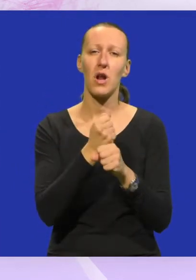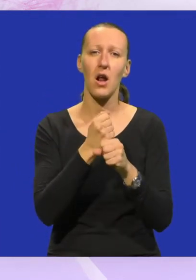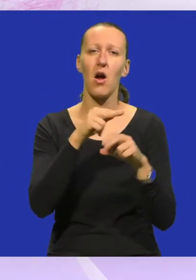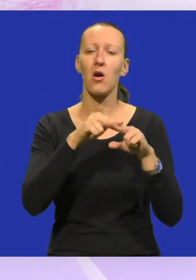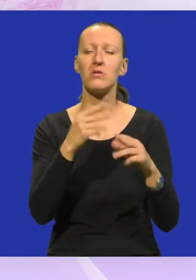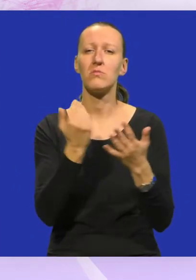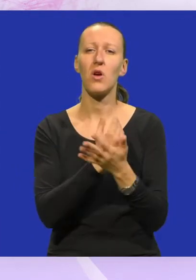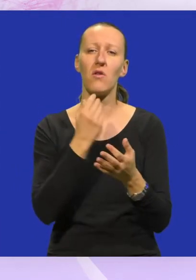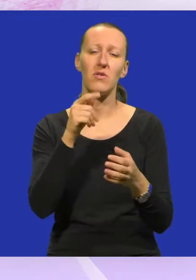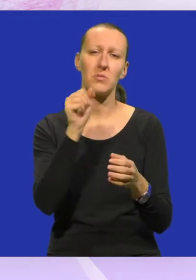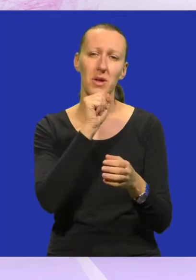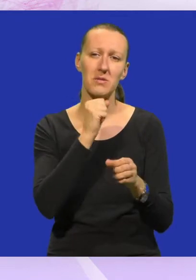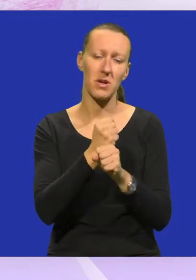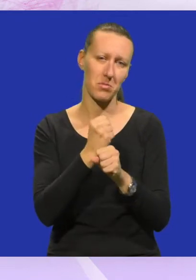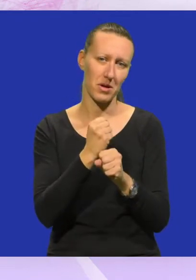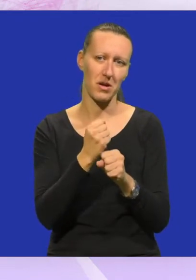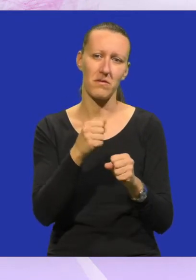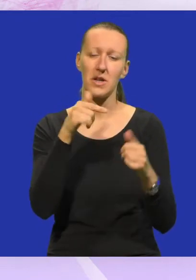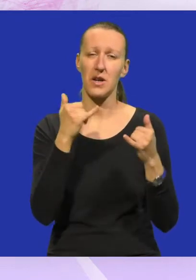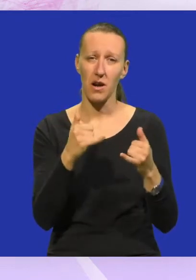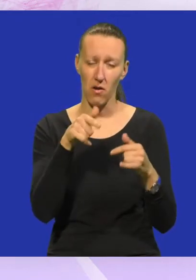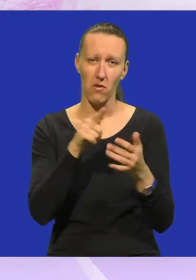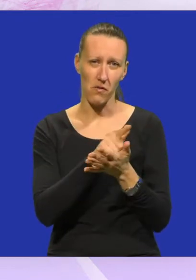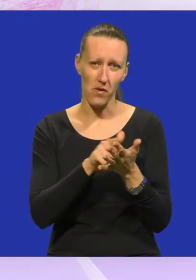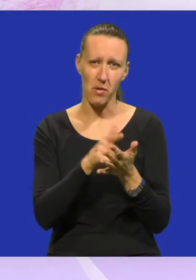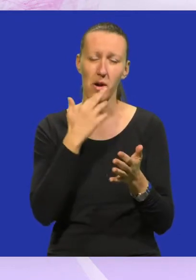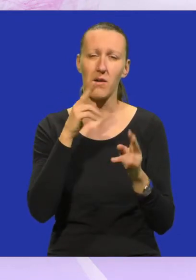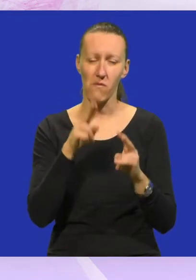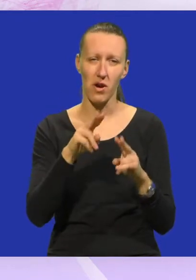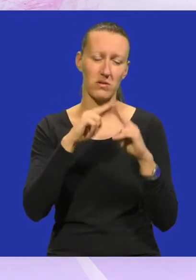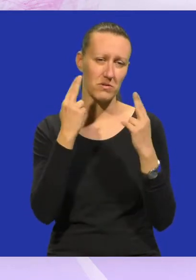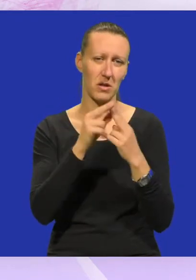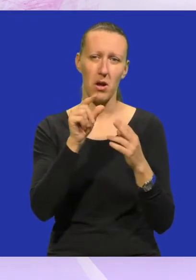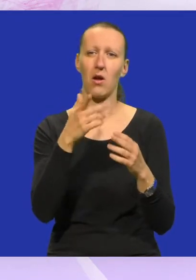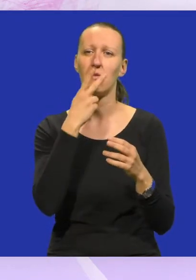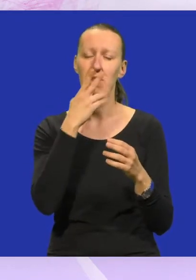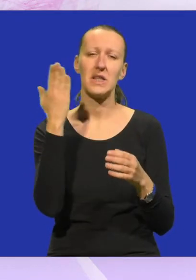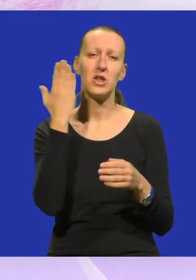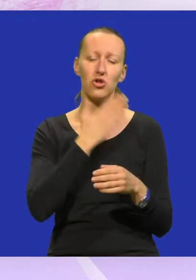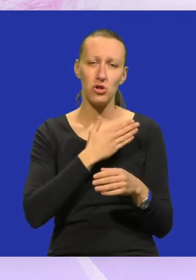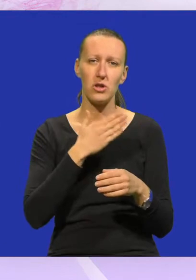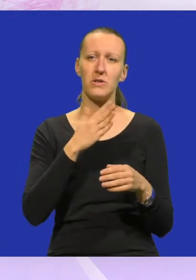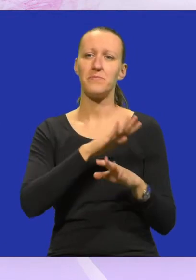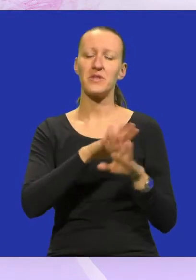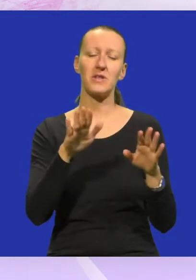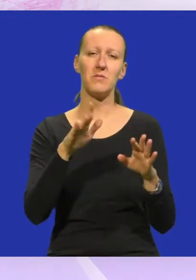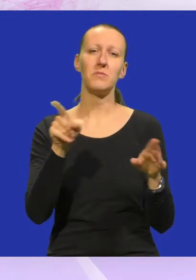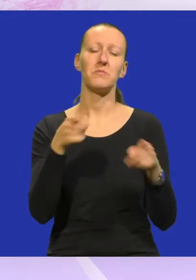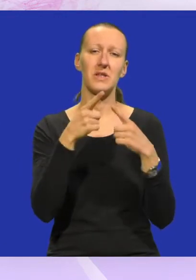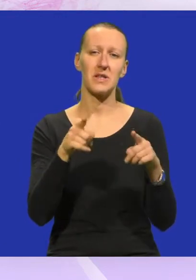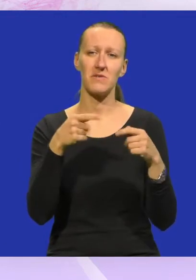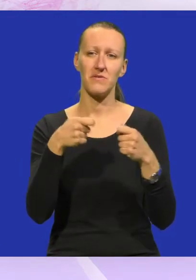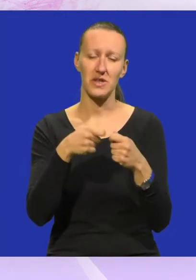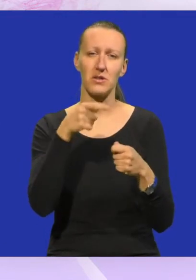osim stvarati nove pjesme? Pa, u ovom periodu, kada je, da, stvarno, svijetom malo zavladala tišina, što se samih koncerata